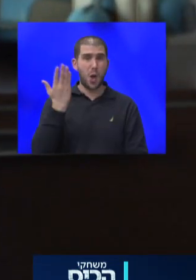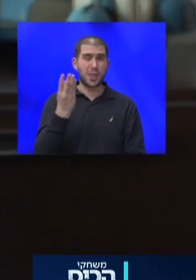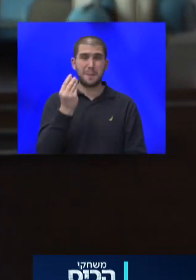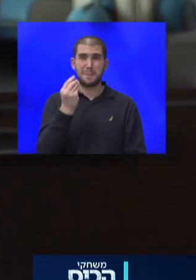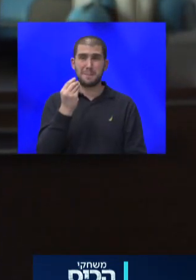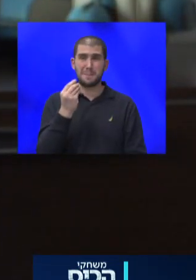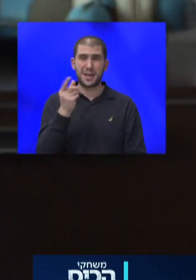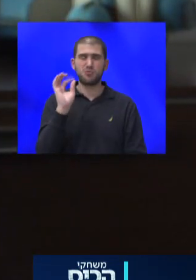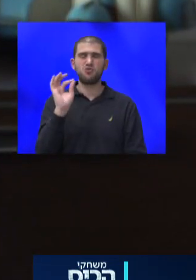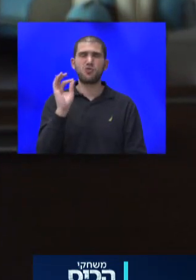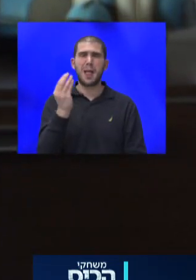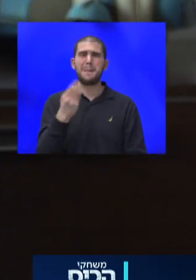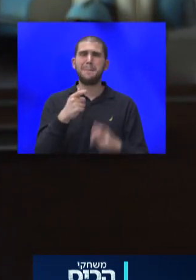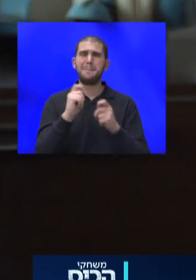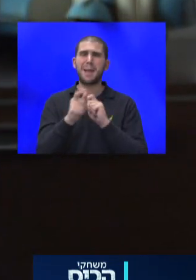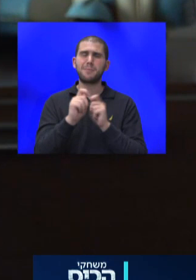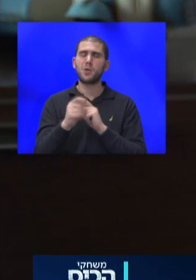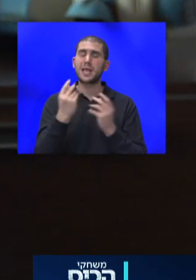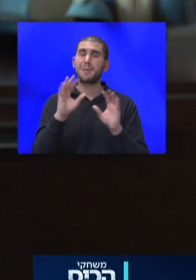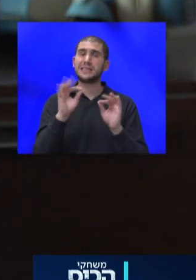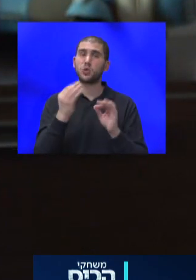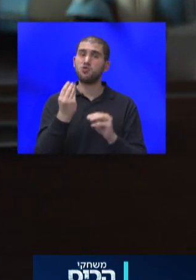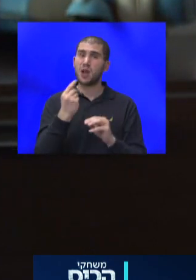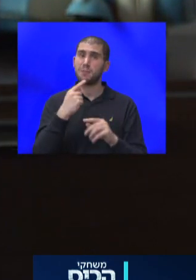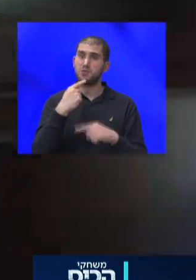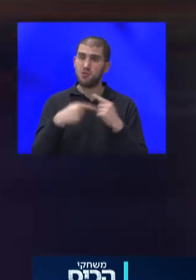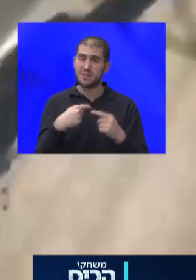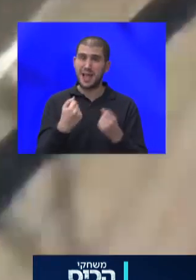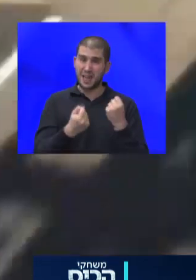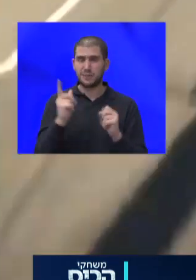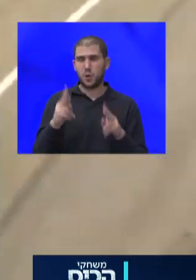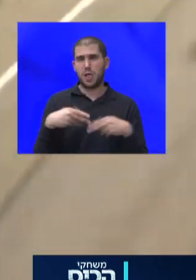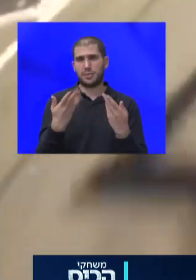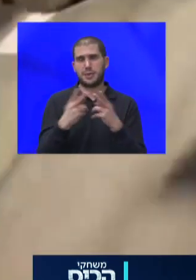בשנה לרכבים, זה ייתן פתרון.